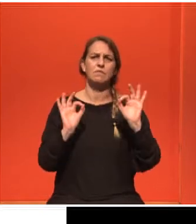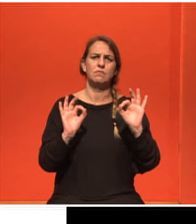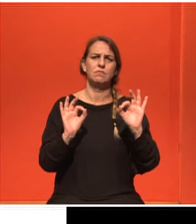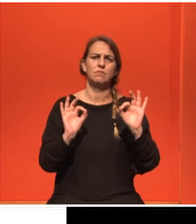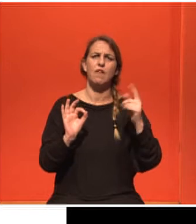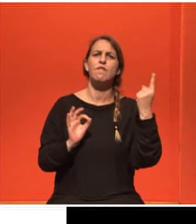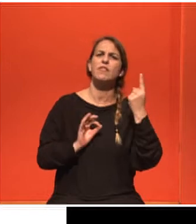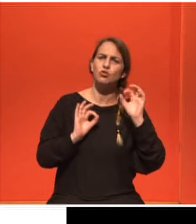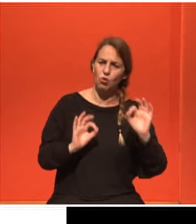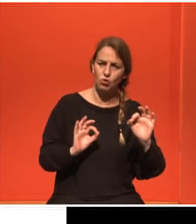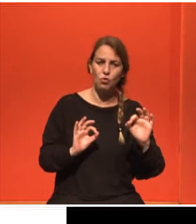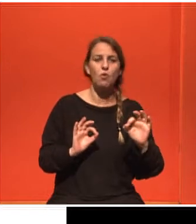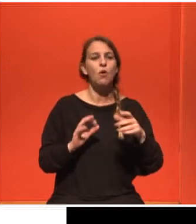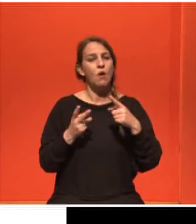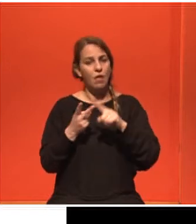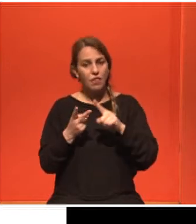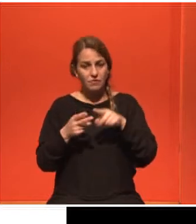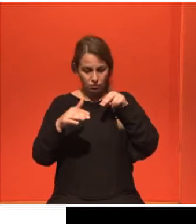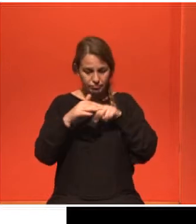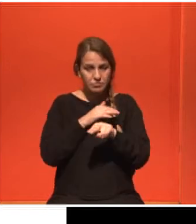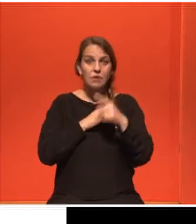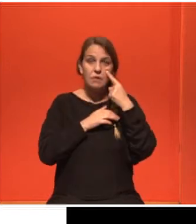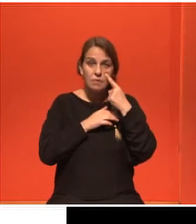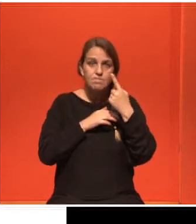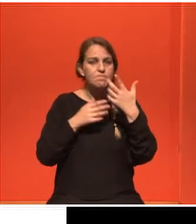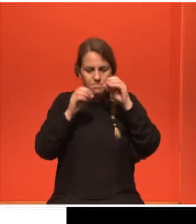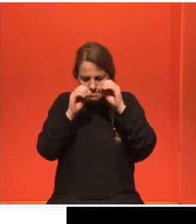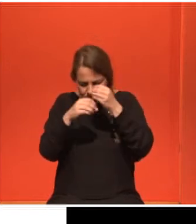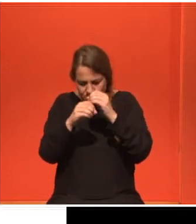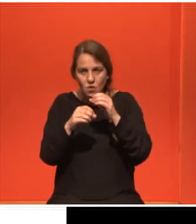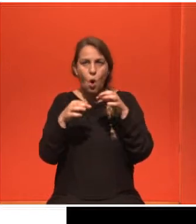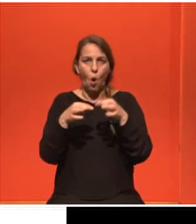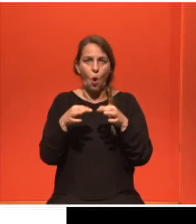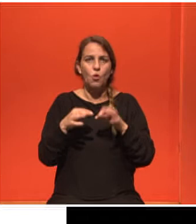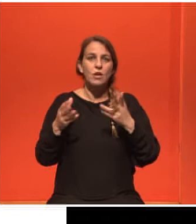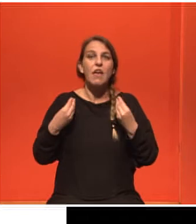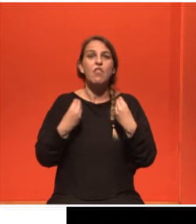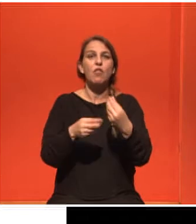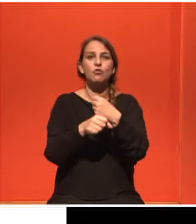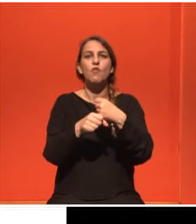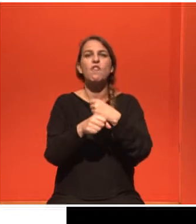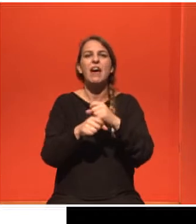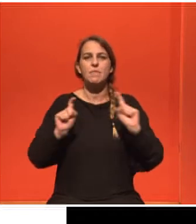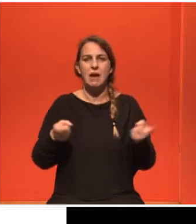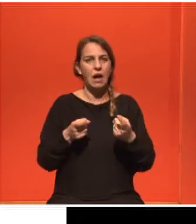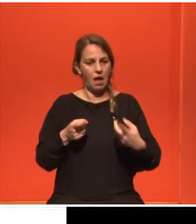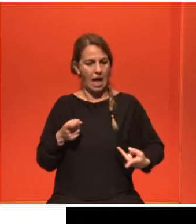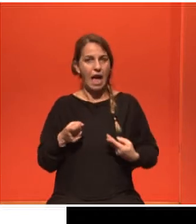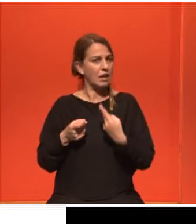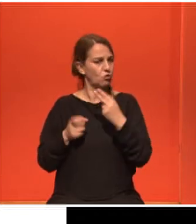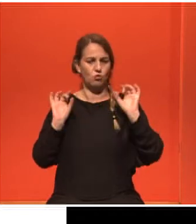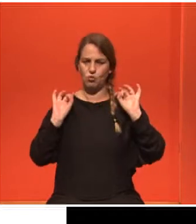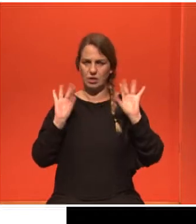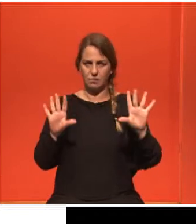και σε αυτές τις γυναίκες μπορούμε να προσφέρουμε εφαναγευτική αγωγή με προγεστερώνη, δεν κάνουμε επέμβαση, δεν αφαιρούμε το όργανο που